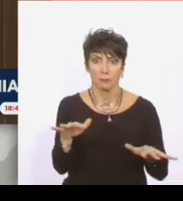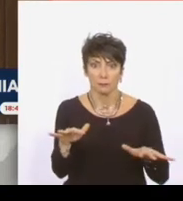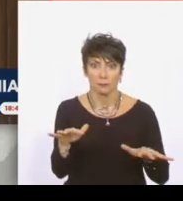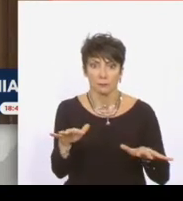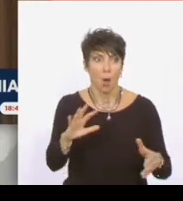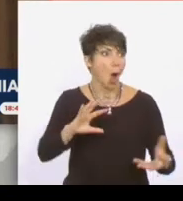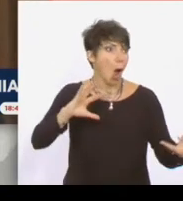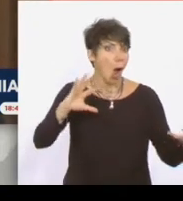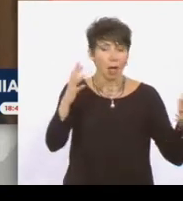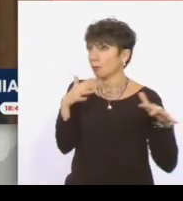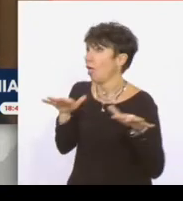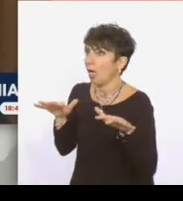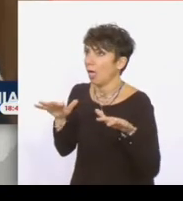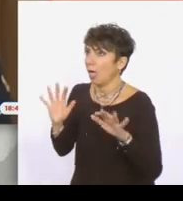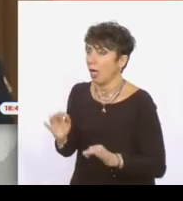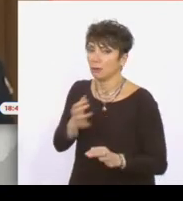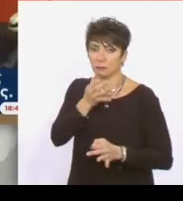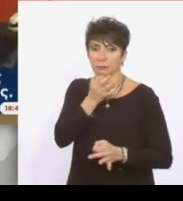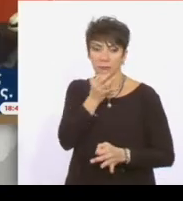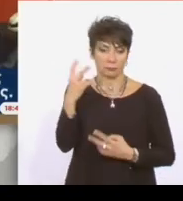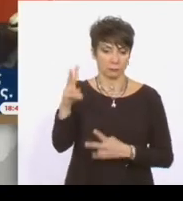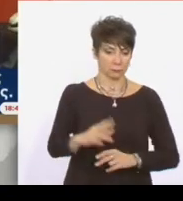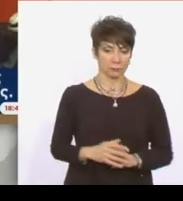ηγέτες στον κόσμο για να ακούσουν το διάγγελμά του.